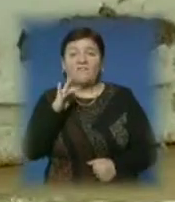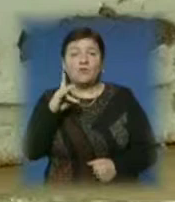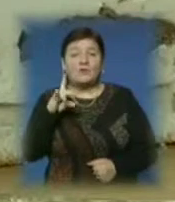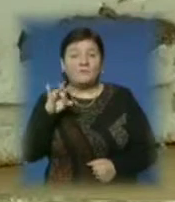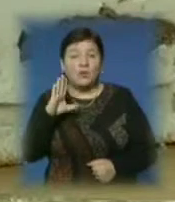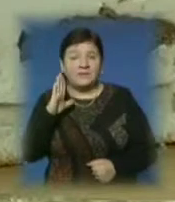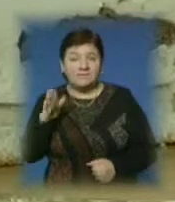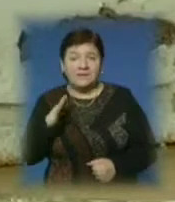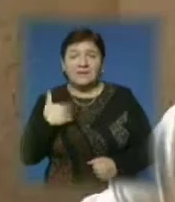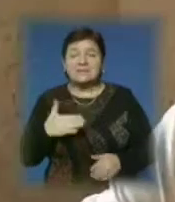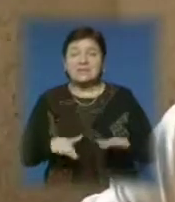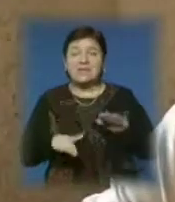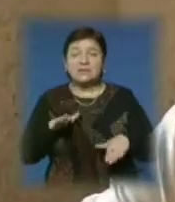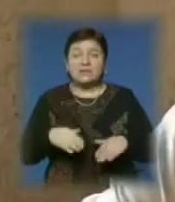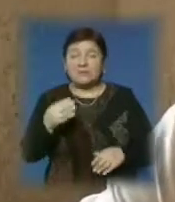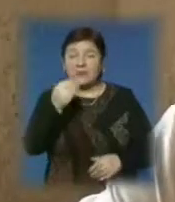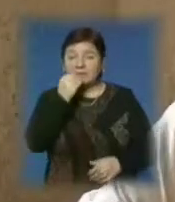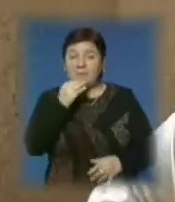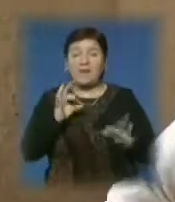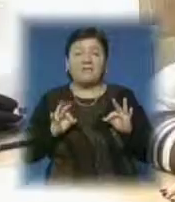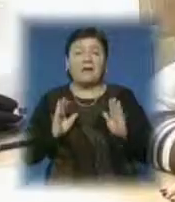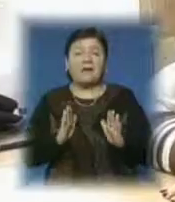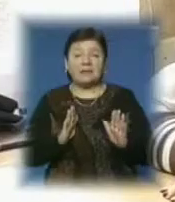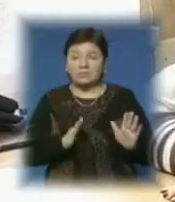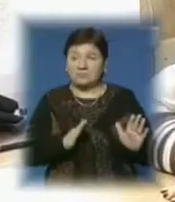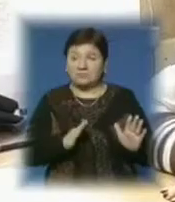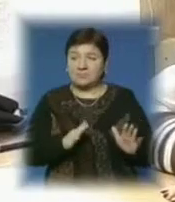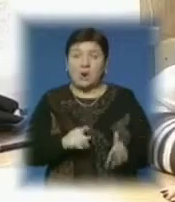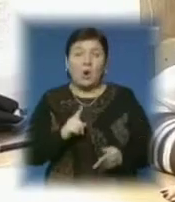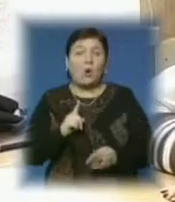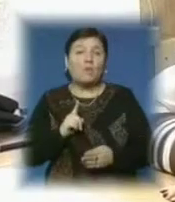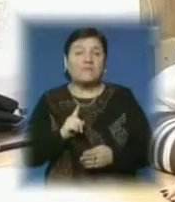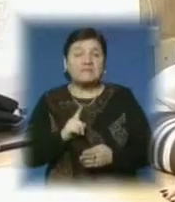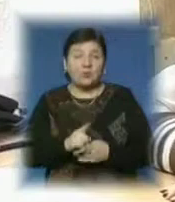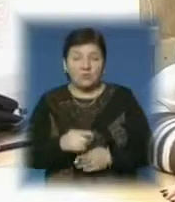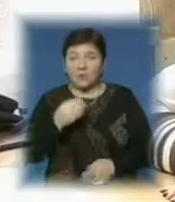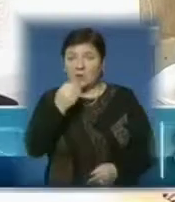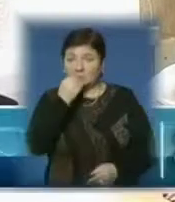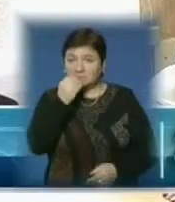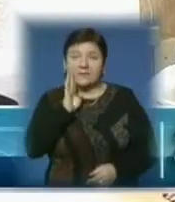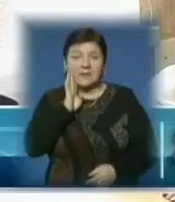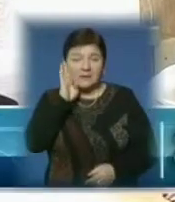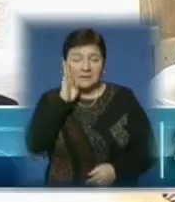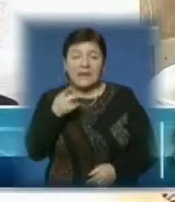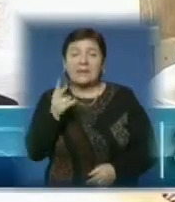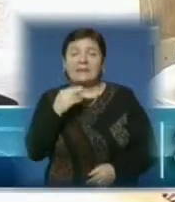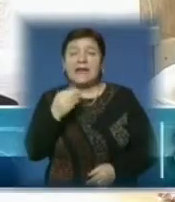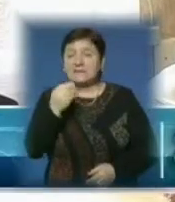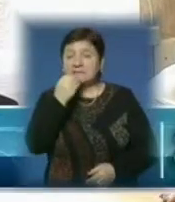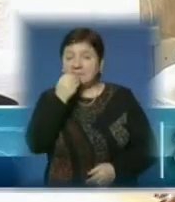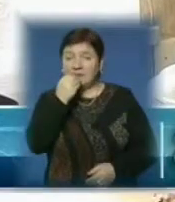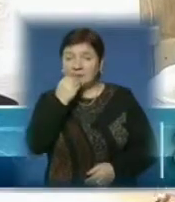Натомість рекомендують збалансоване харчування в правильний режим. «Обов'язково снідати. Для сніданку